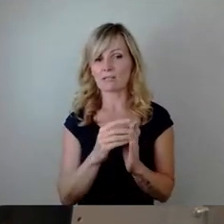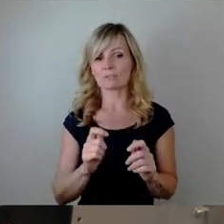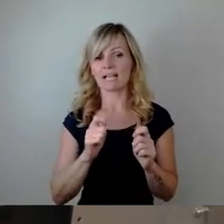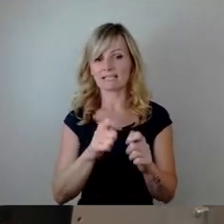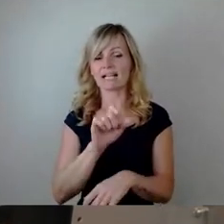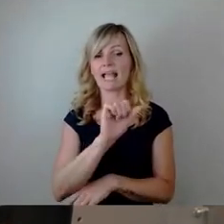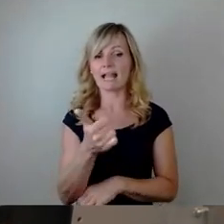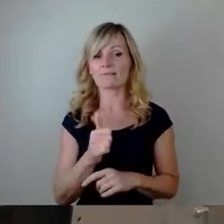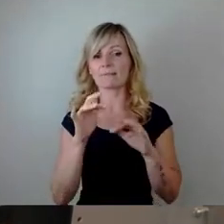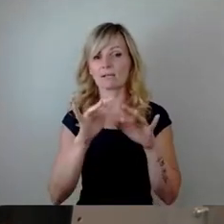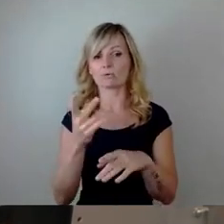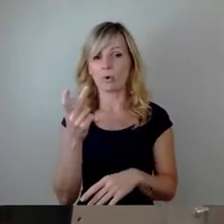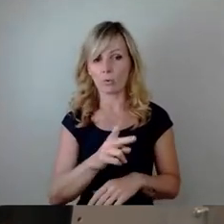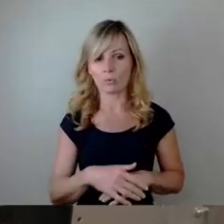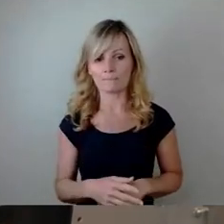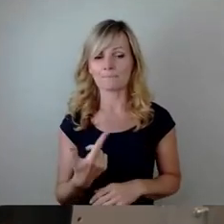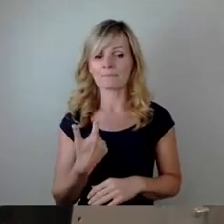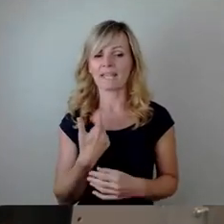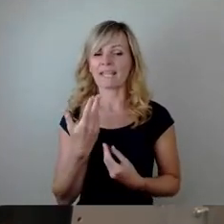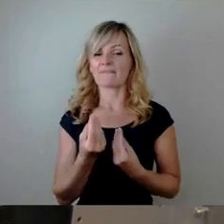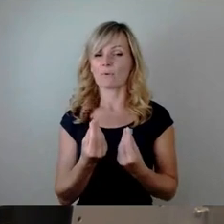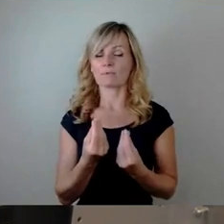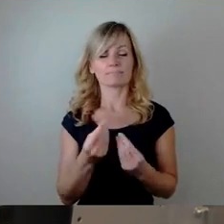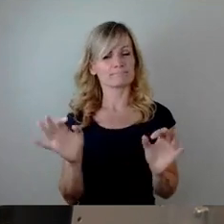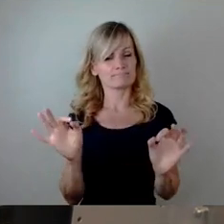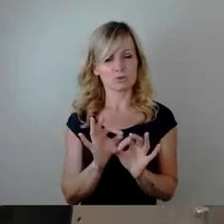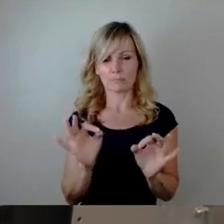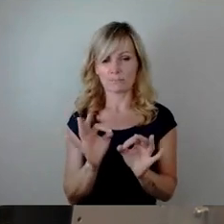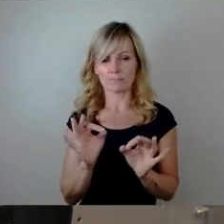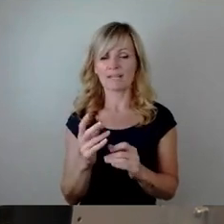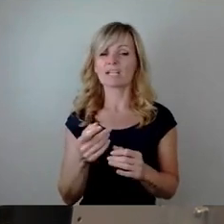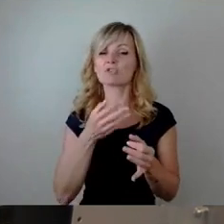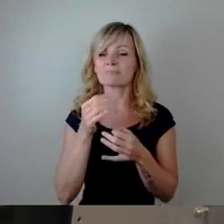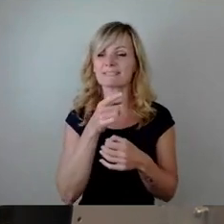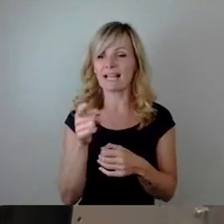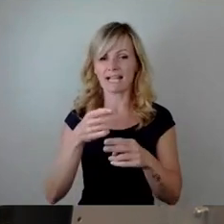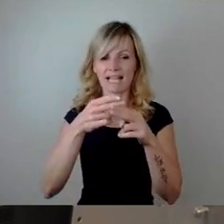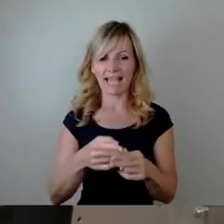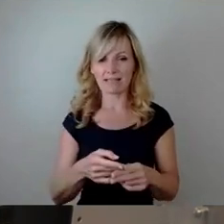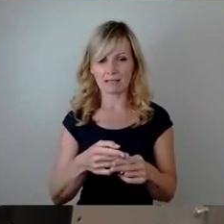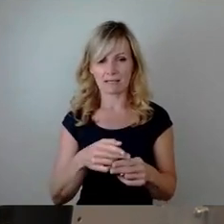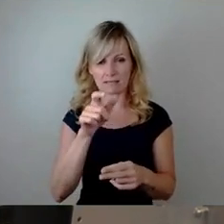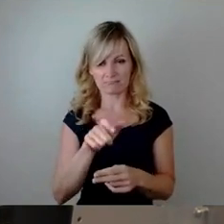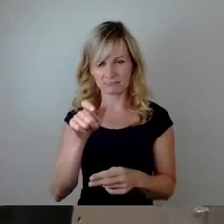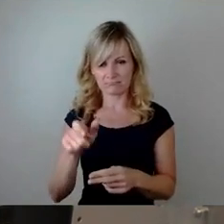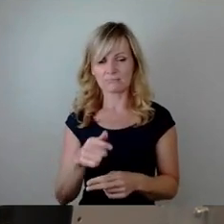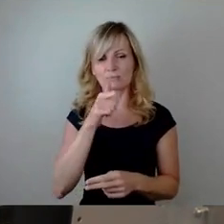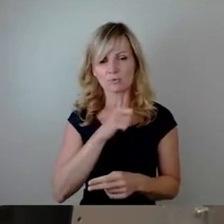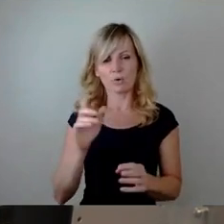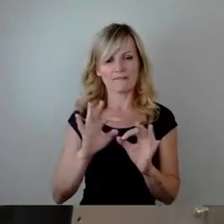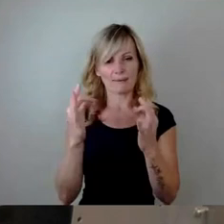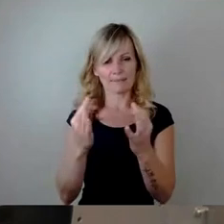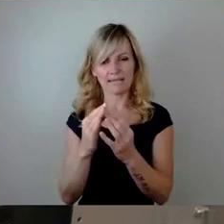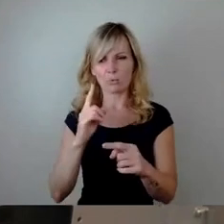Ich empfinde es als dramatisch, dass insbesondere Rentnerinnen und Rentner, junge Familien und Alleinerziehende immer mehr auf